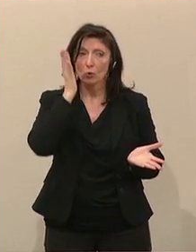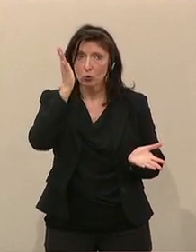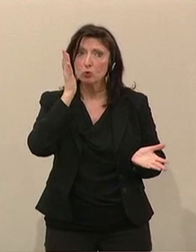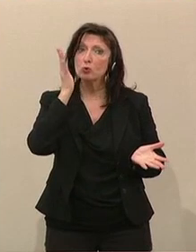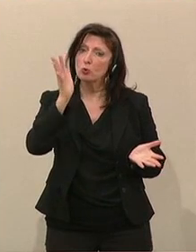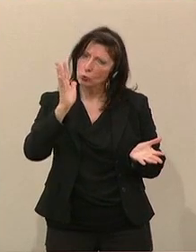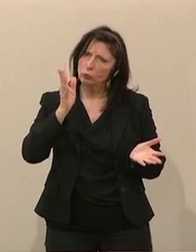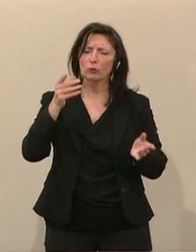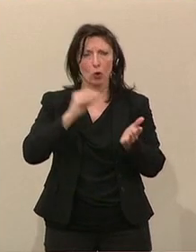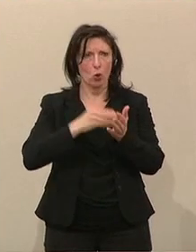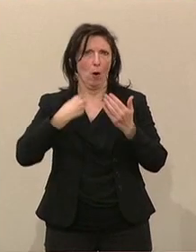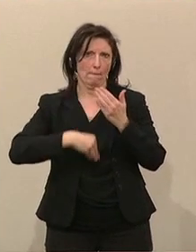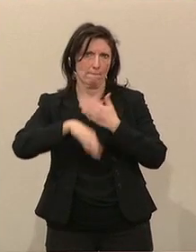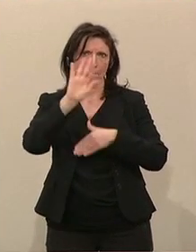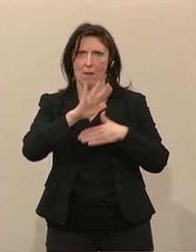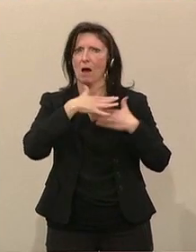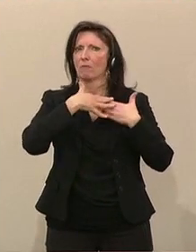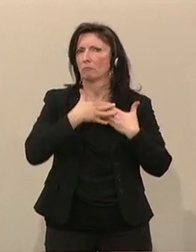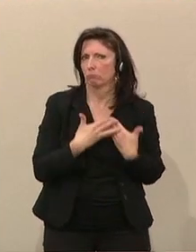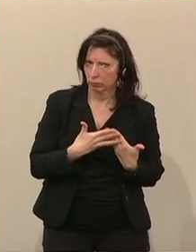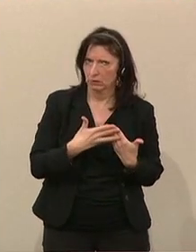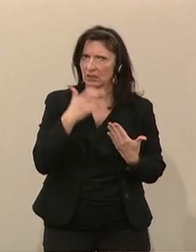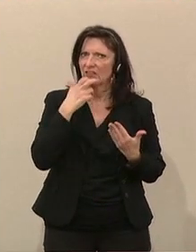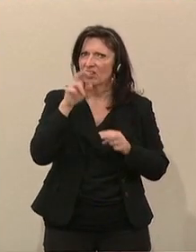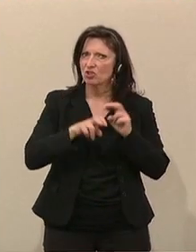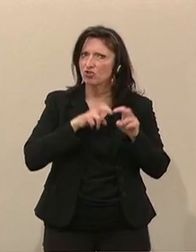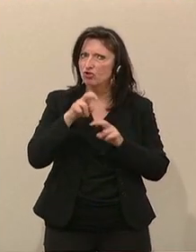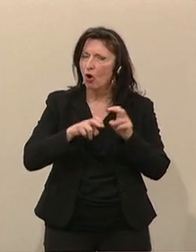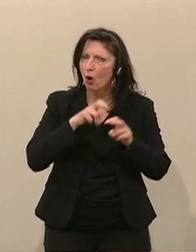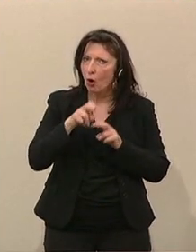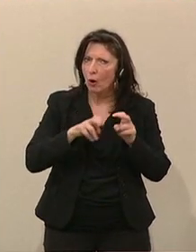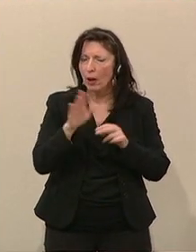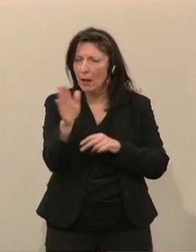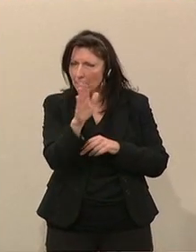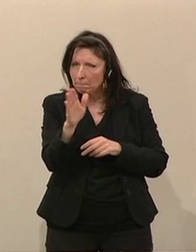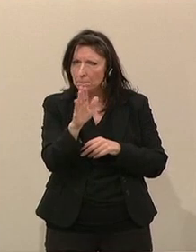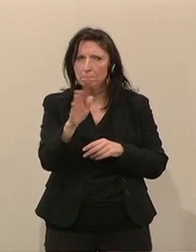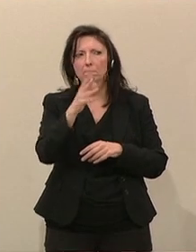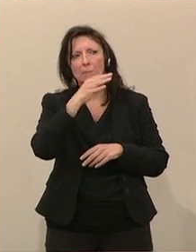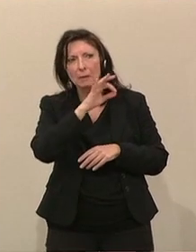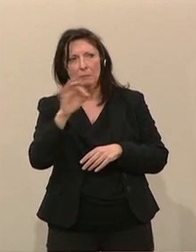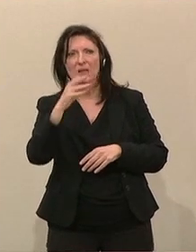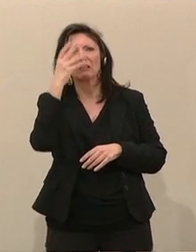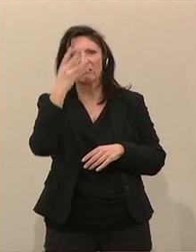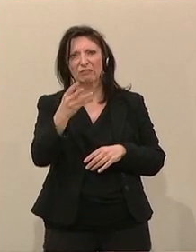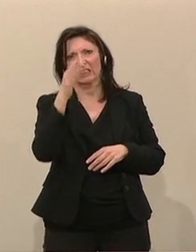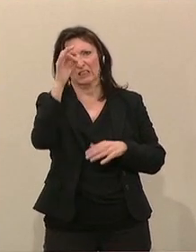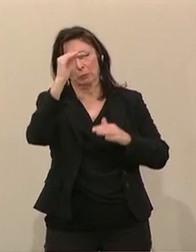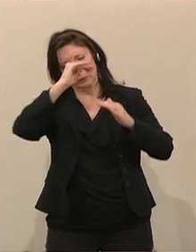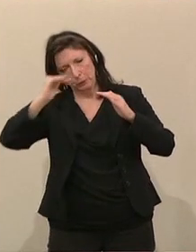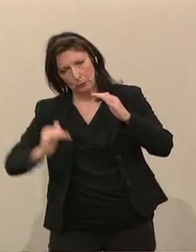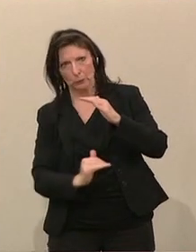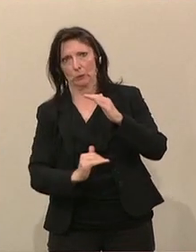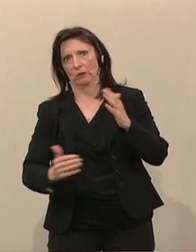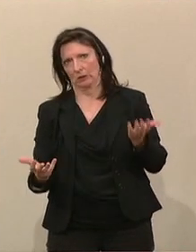auf uns zukommen. Wir wollen die Steuer- und Abgabenquote in Richtung 40 Prozent am besten darunter senken.